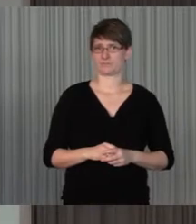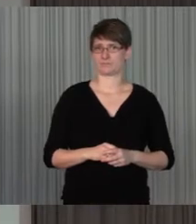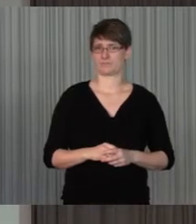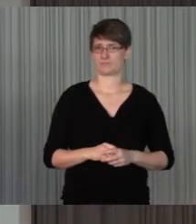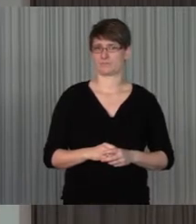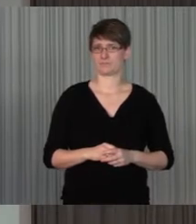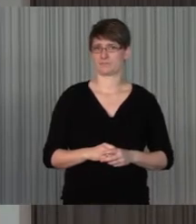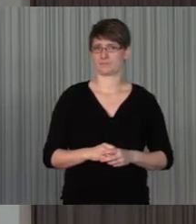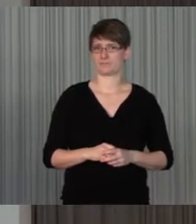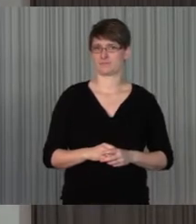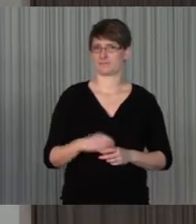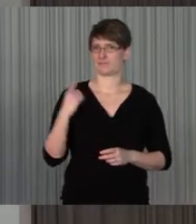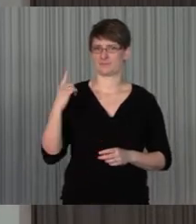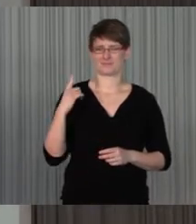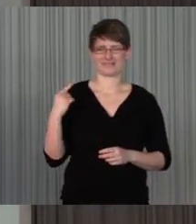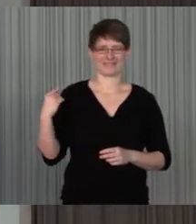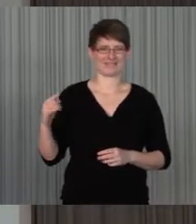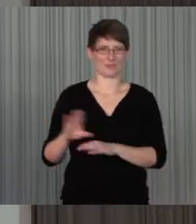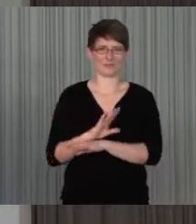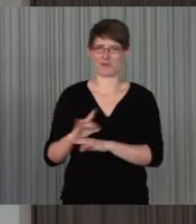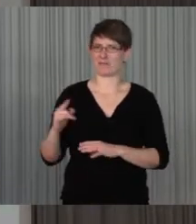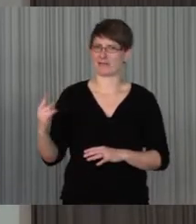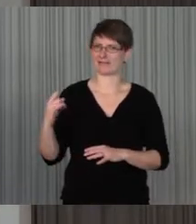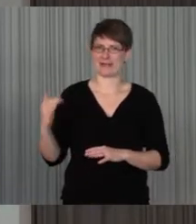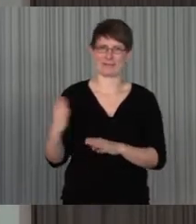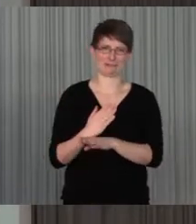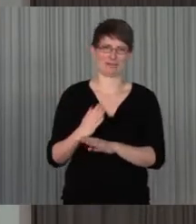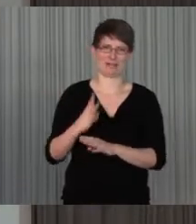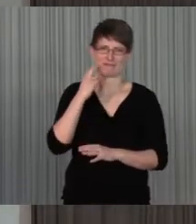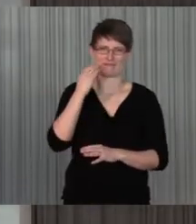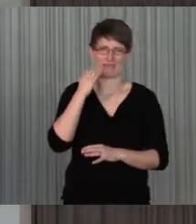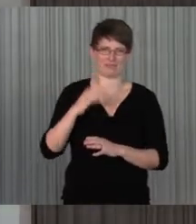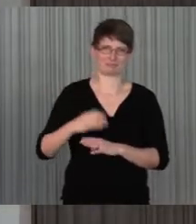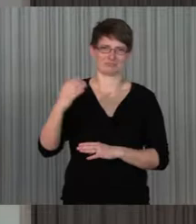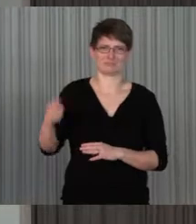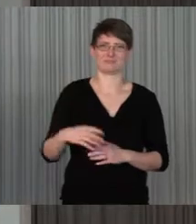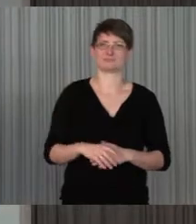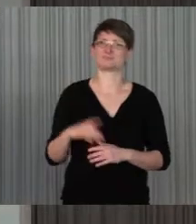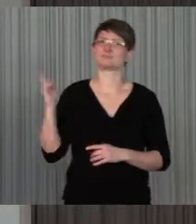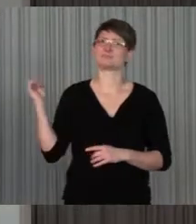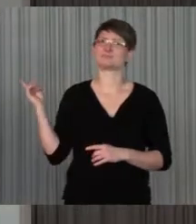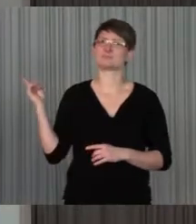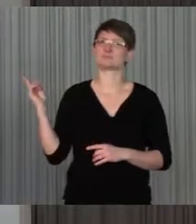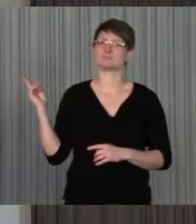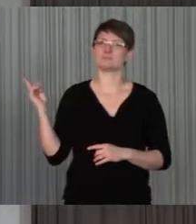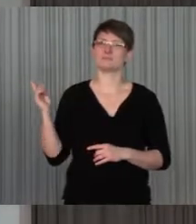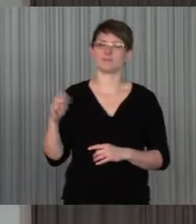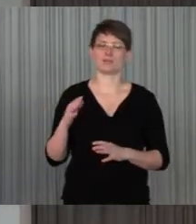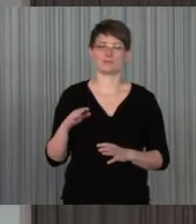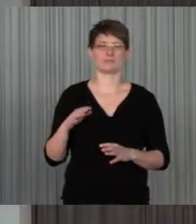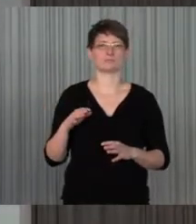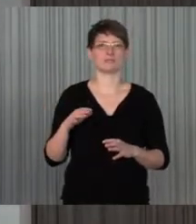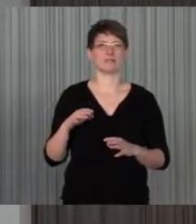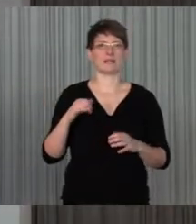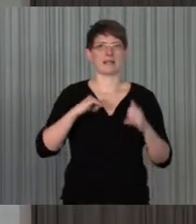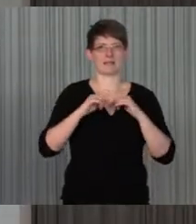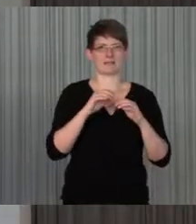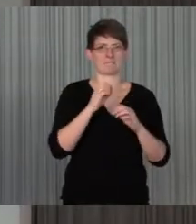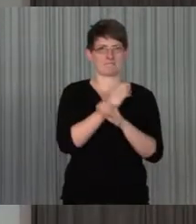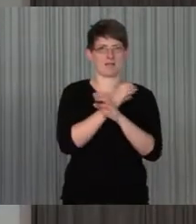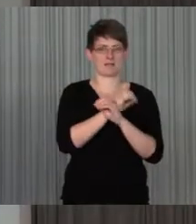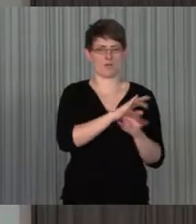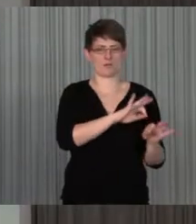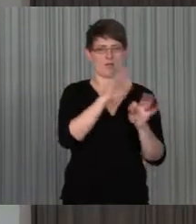Das macht er jetzt immer schon von selber. Das leitet auch über zum nächsten Bereich, sozusagen, die